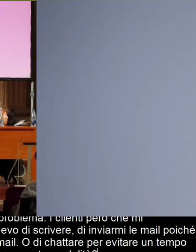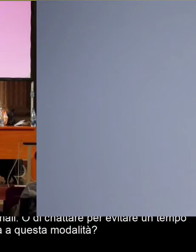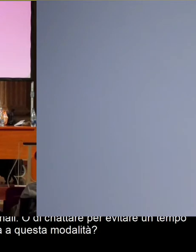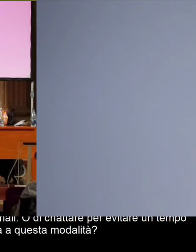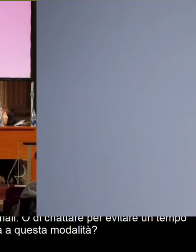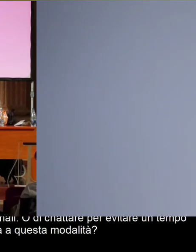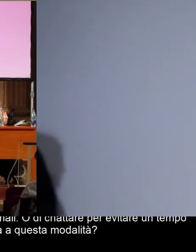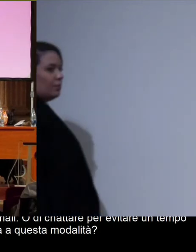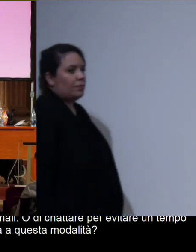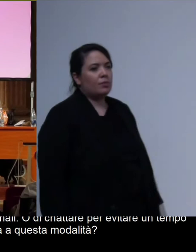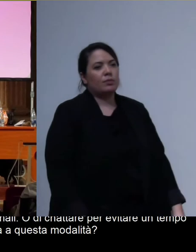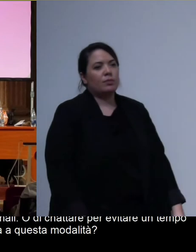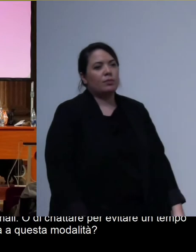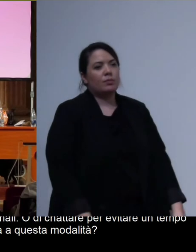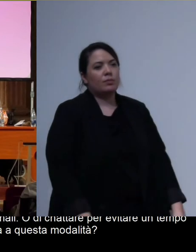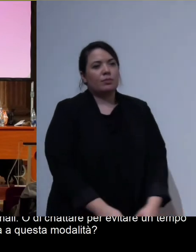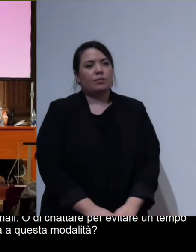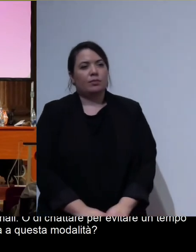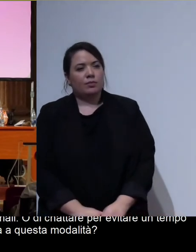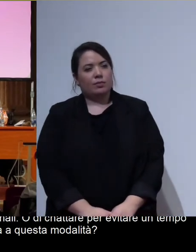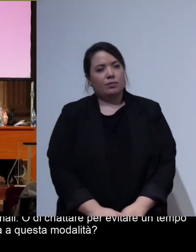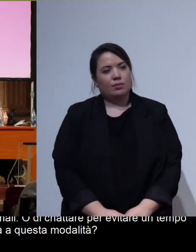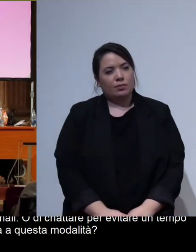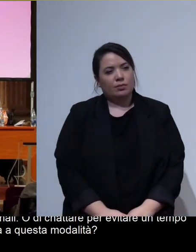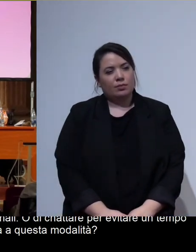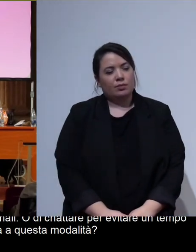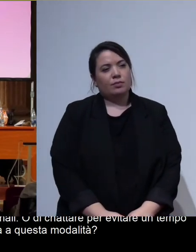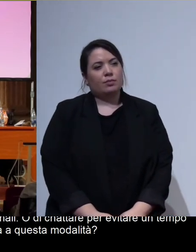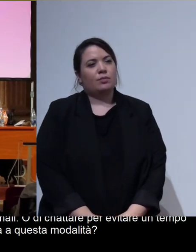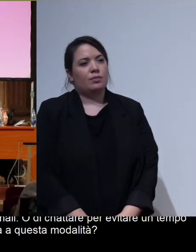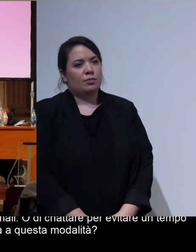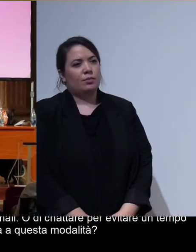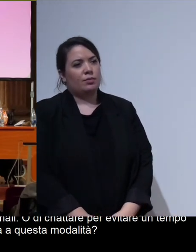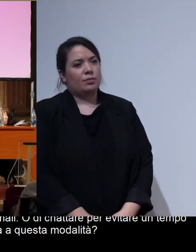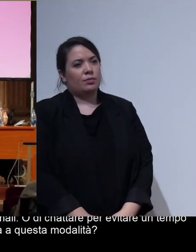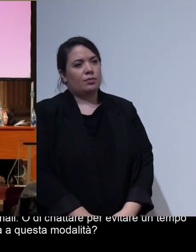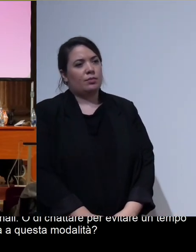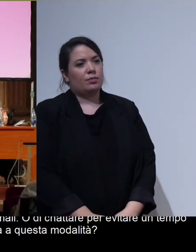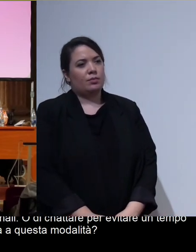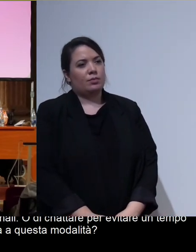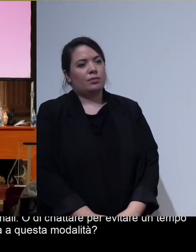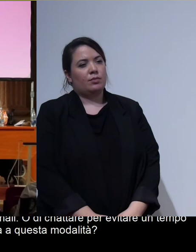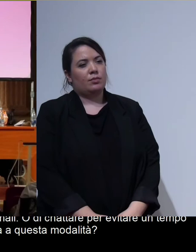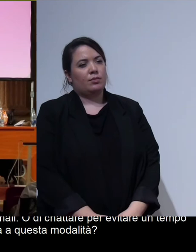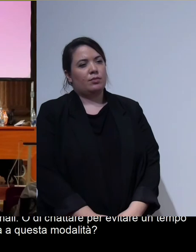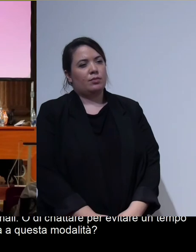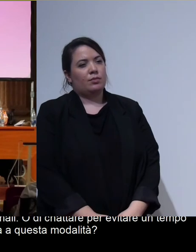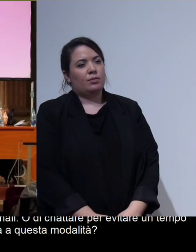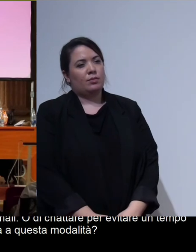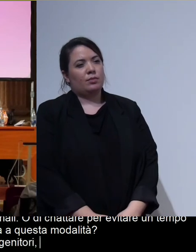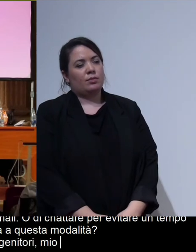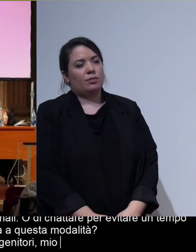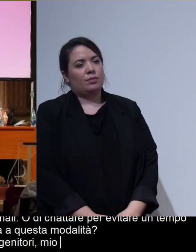adesso per motivi familiari mi sono trasferito a Milano sono con i miei genitori mio padre che